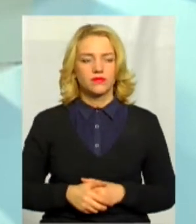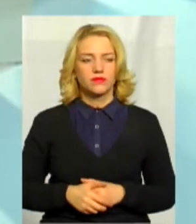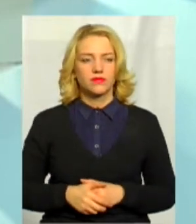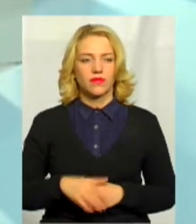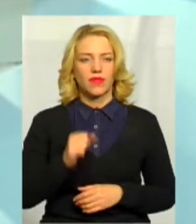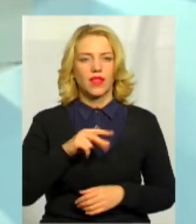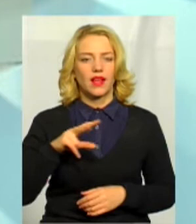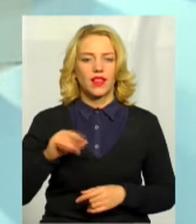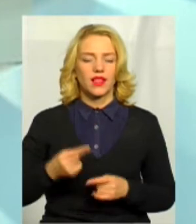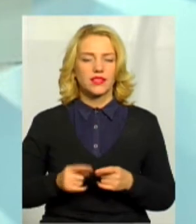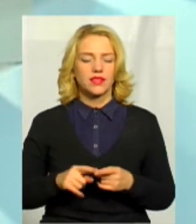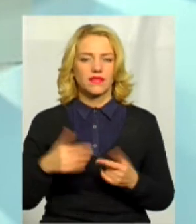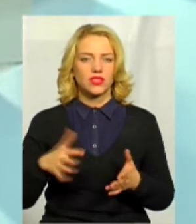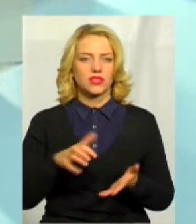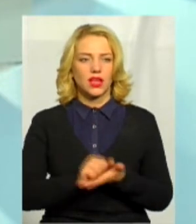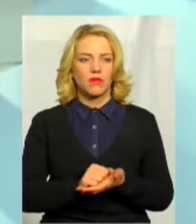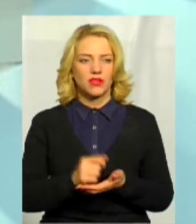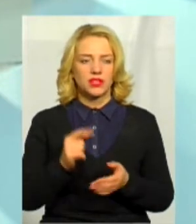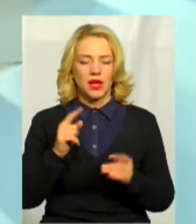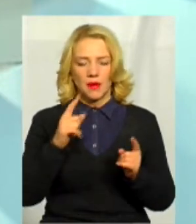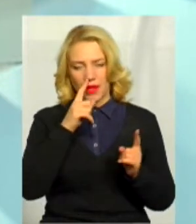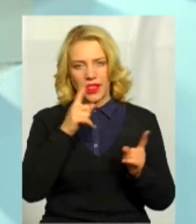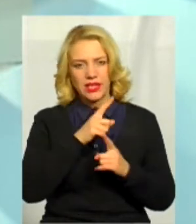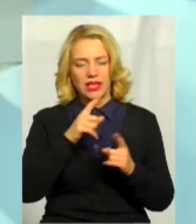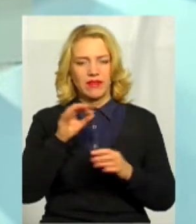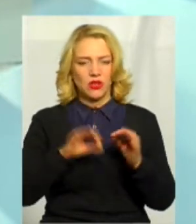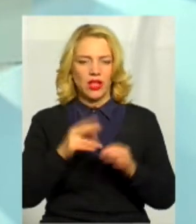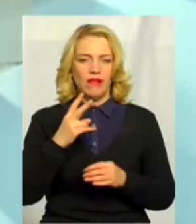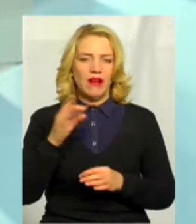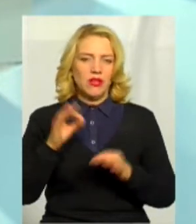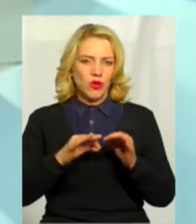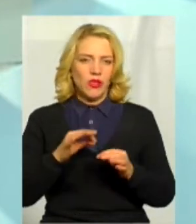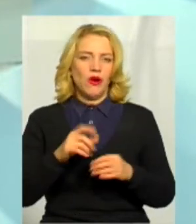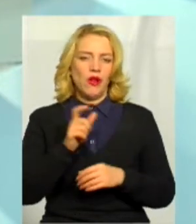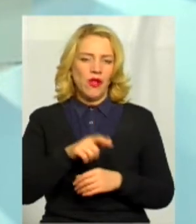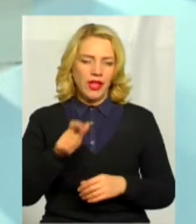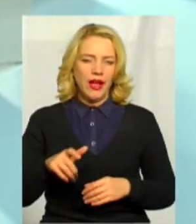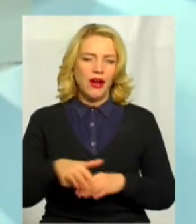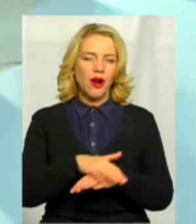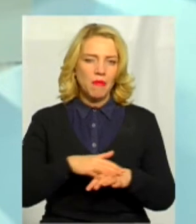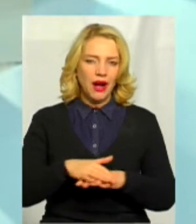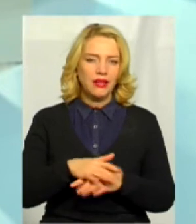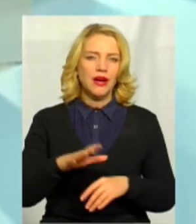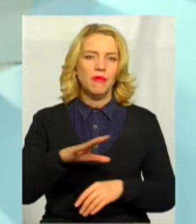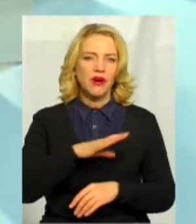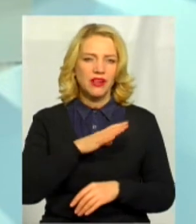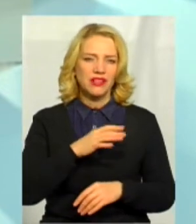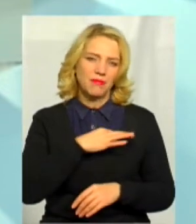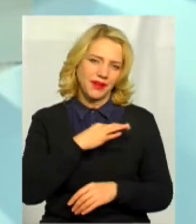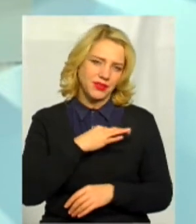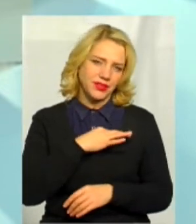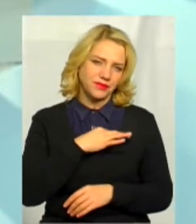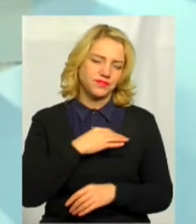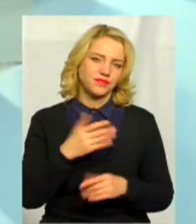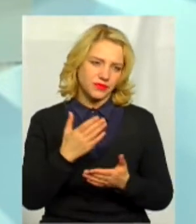Але то вже займало малий відсоток. Два відсотка, можу сказати, що містян громади було мені байдуже.